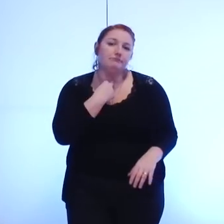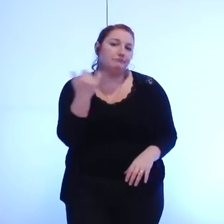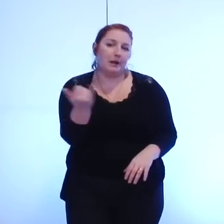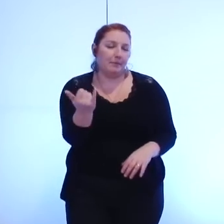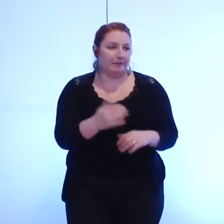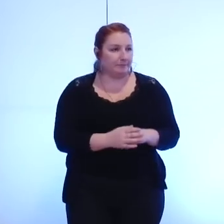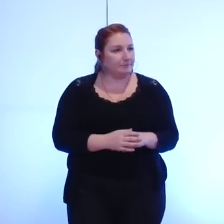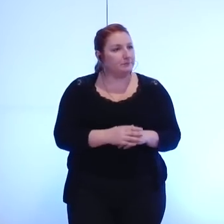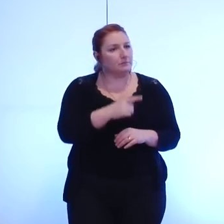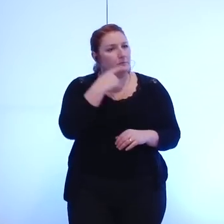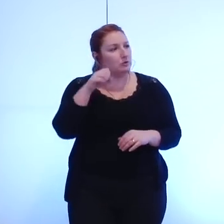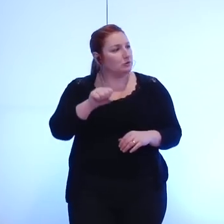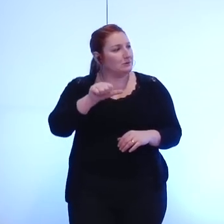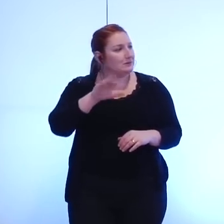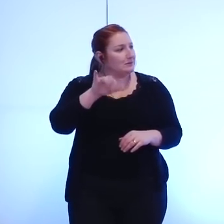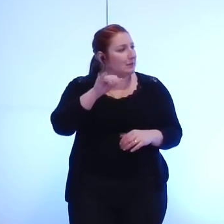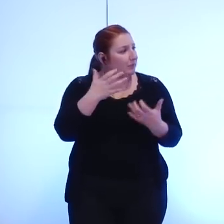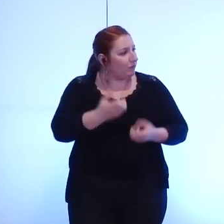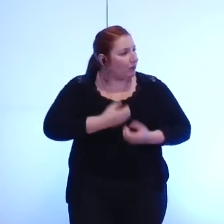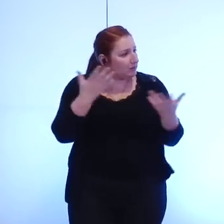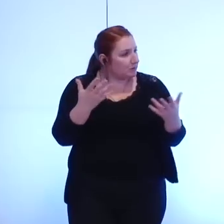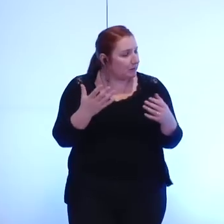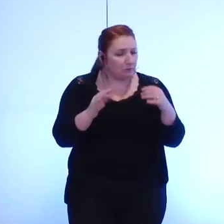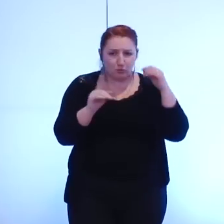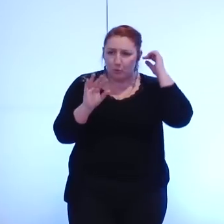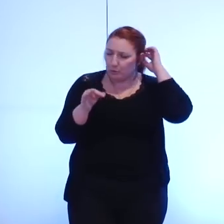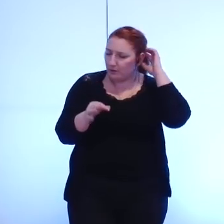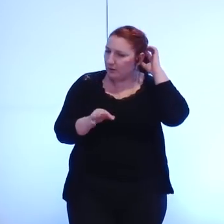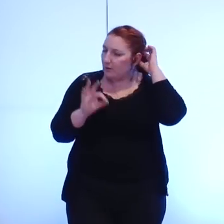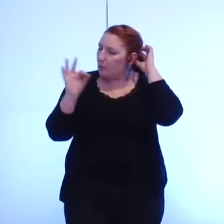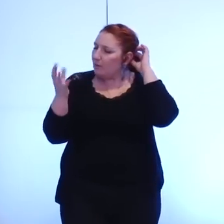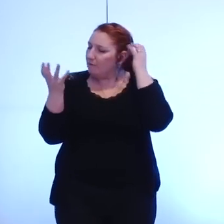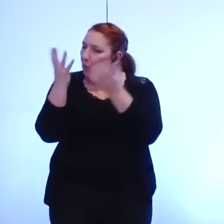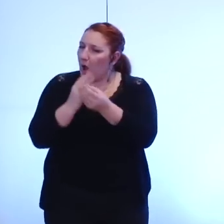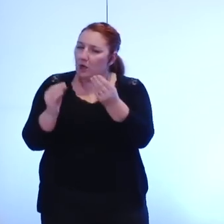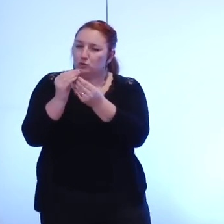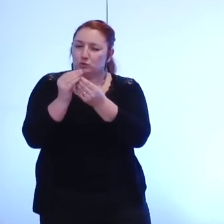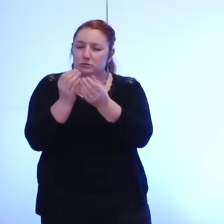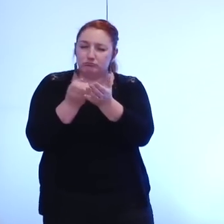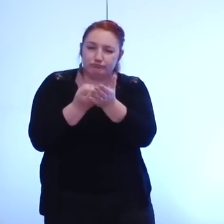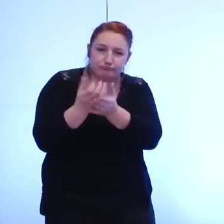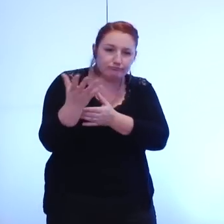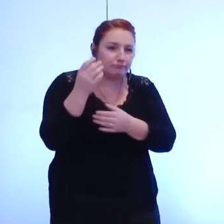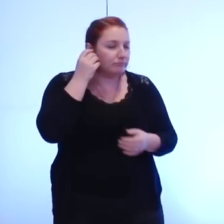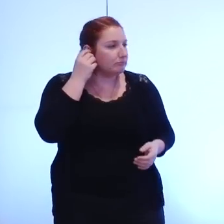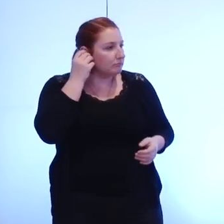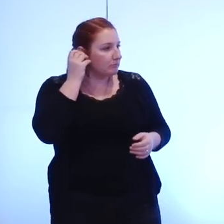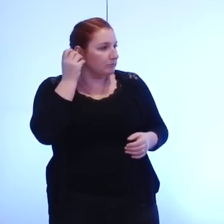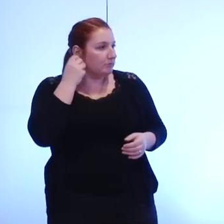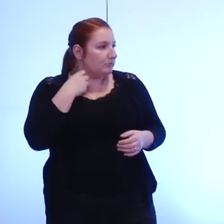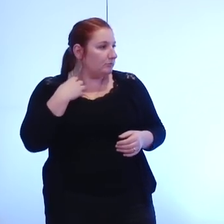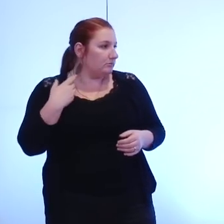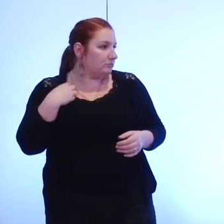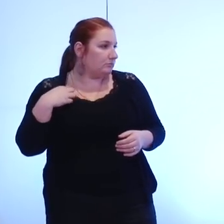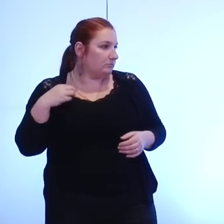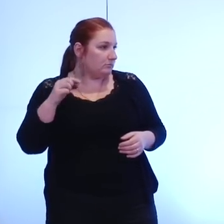Sabri vous voulez prendre la parole non vous avez oui je voulais juste apporter une précision ce groupement de